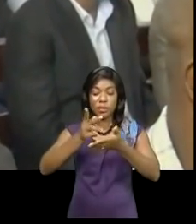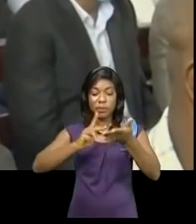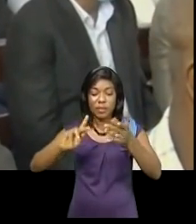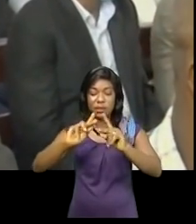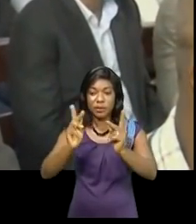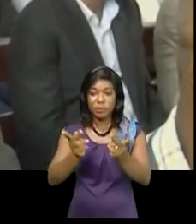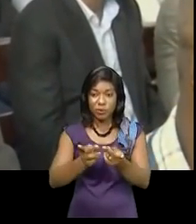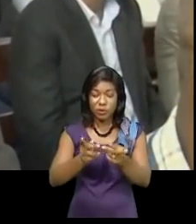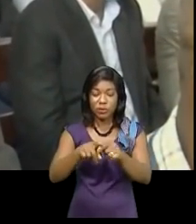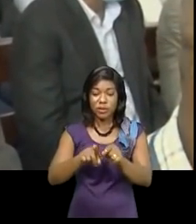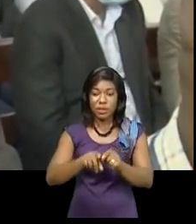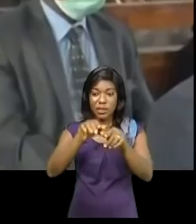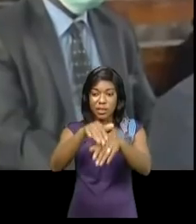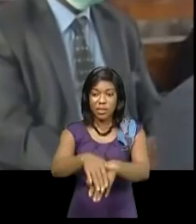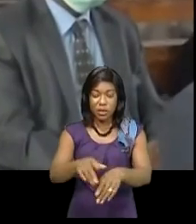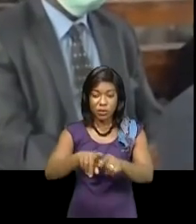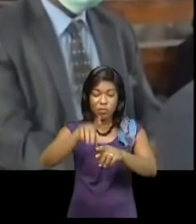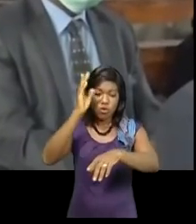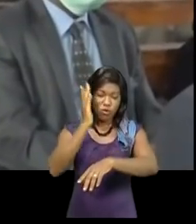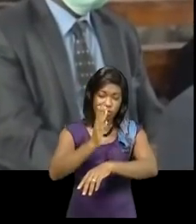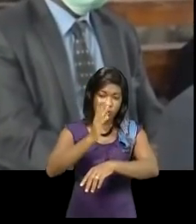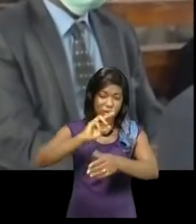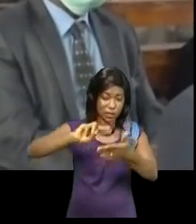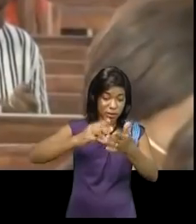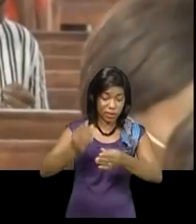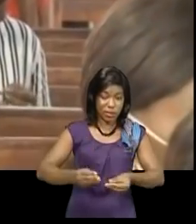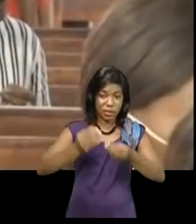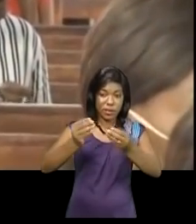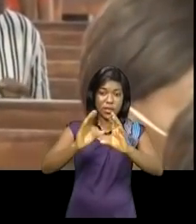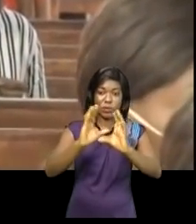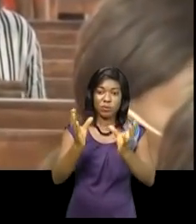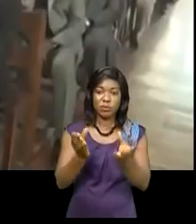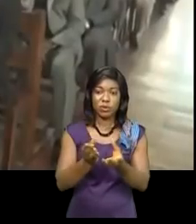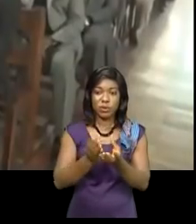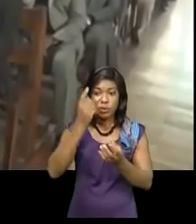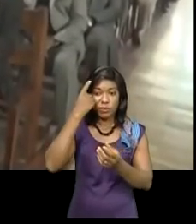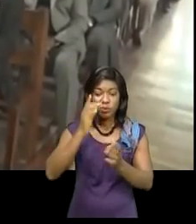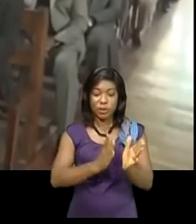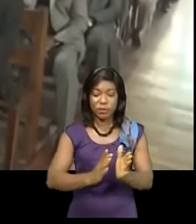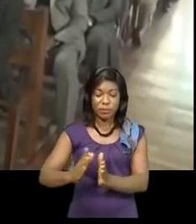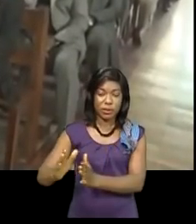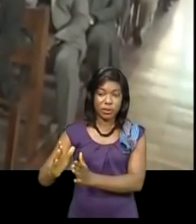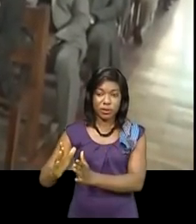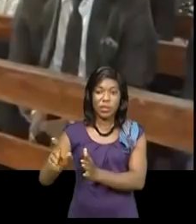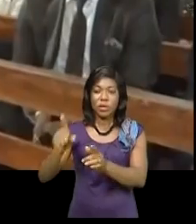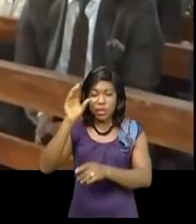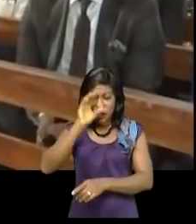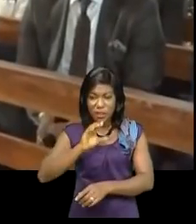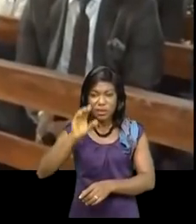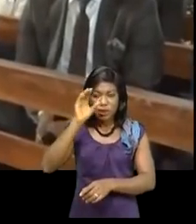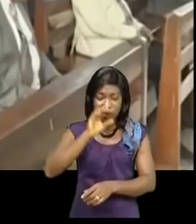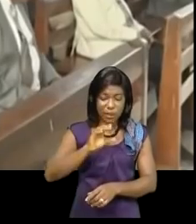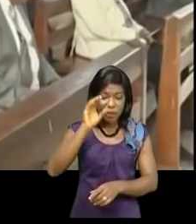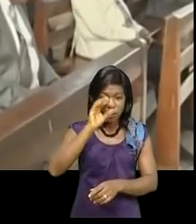Il a engagé le Palou vers son deuxième congrès en mettant en place une commission pour sa préparation. Il a cherché toujours